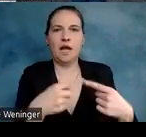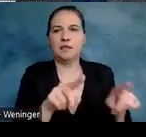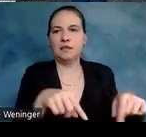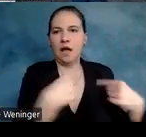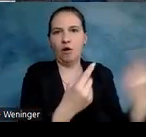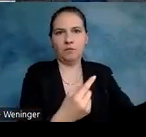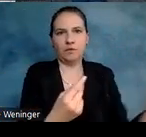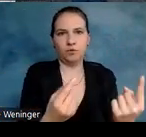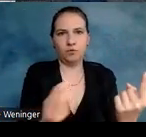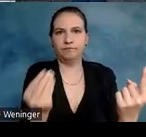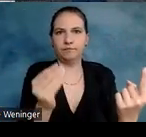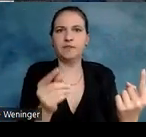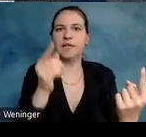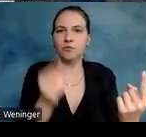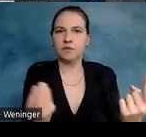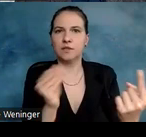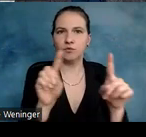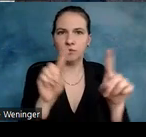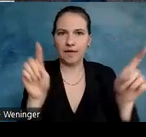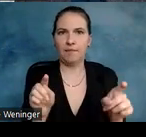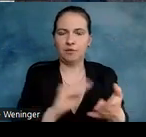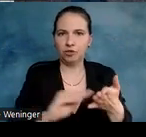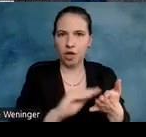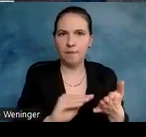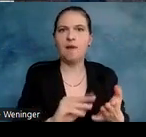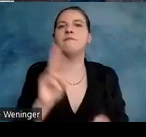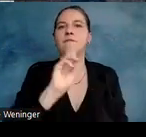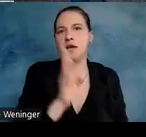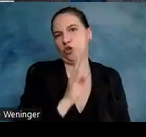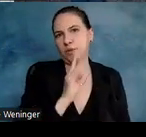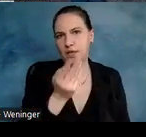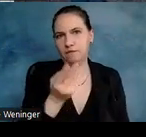der jetzt nicht im Bild ist, dann muss man dazu schreiben, wer das gerade spricht.